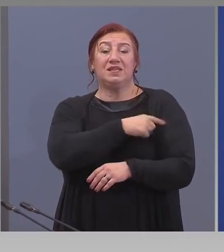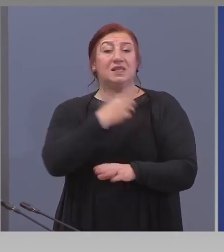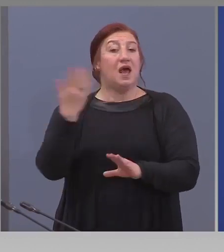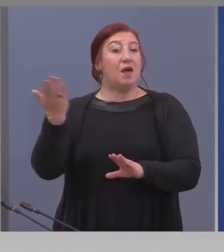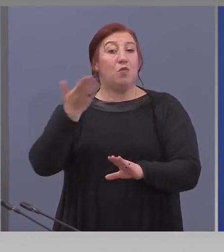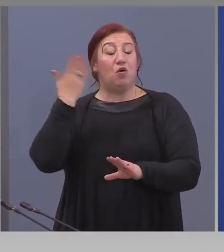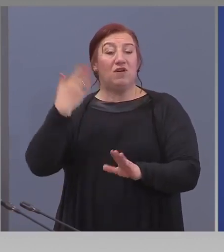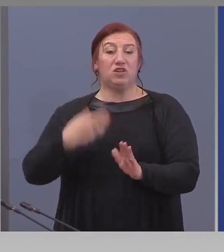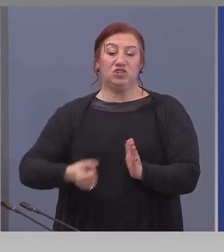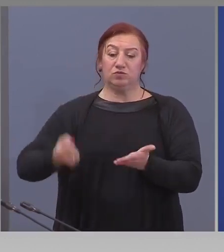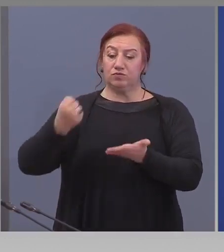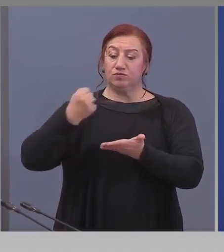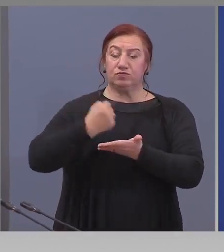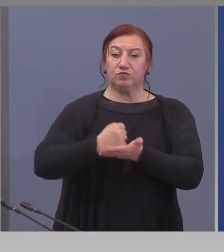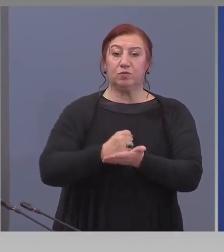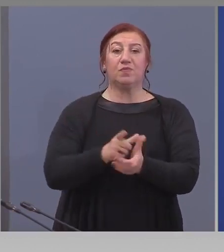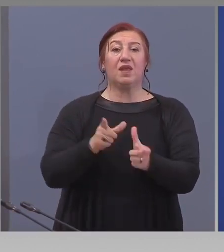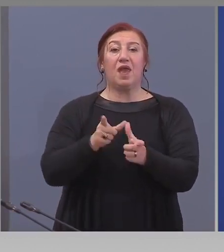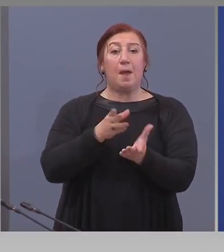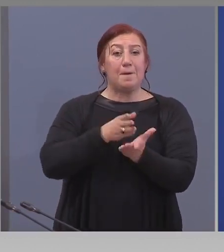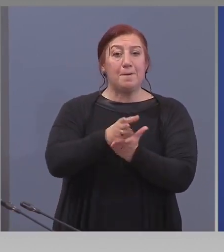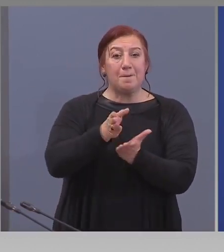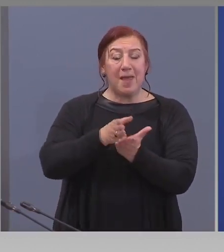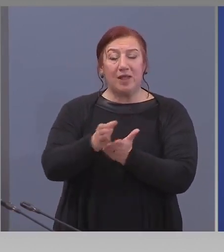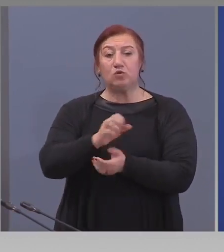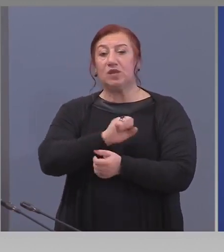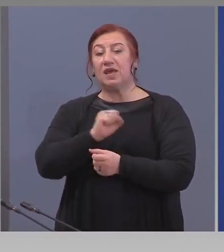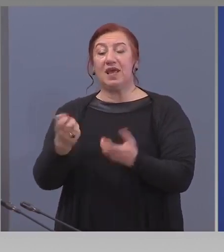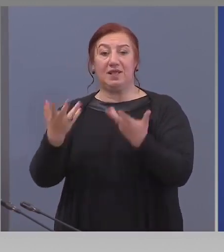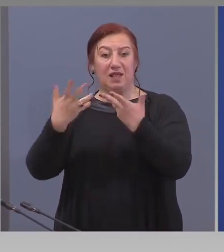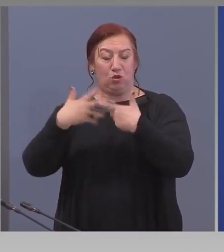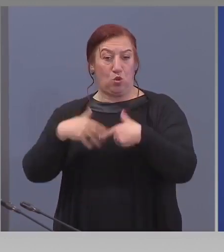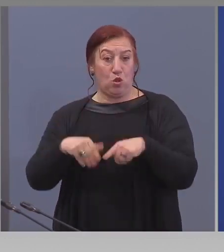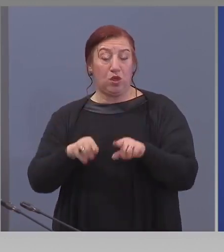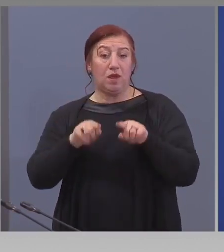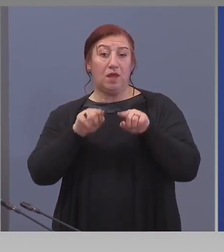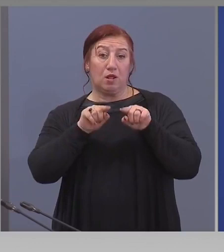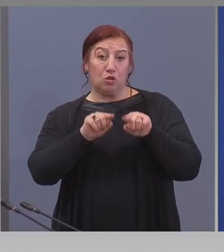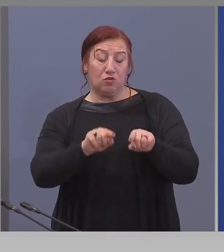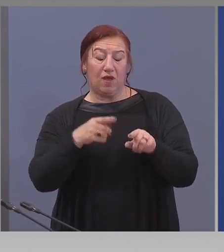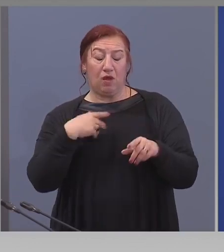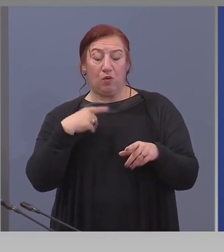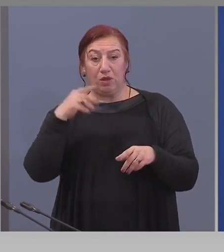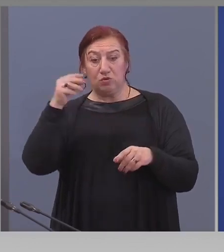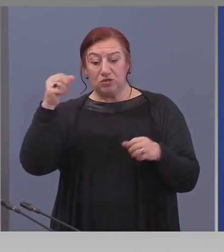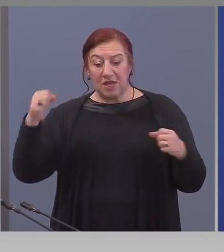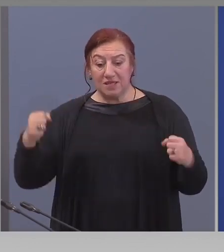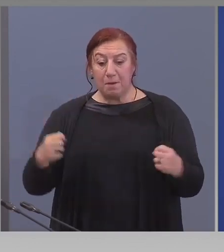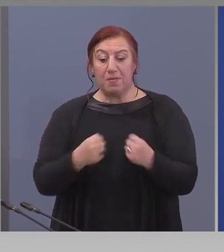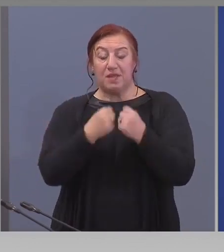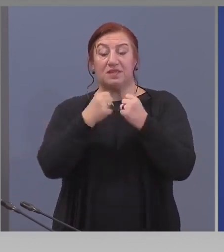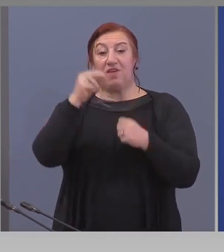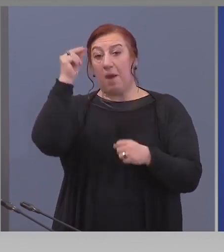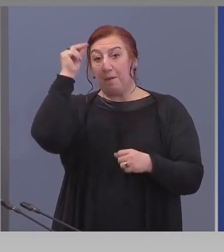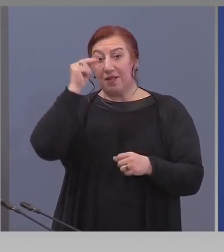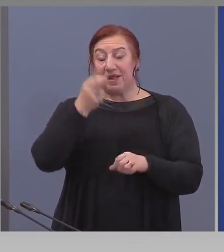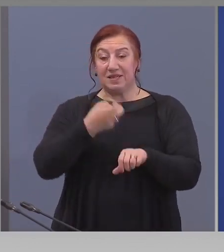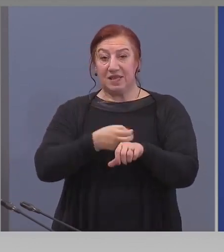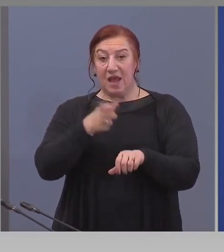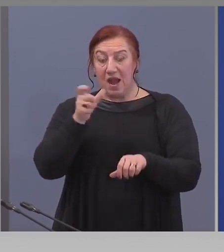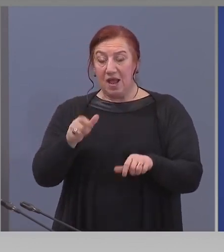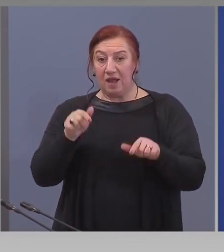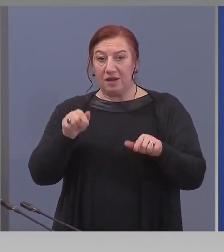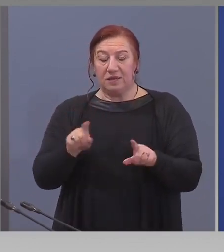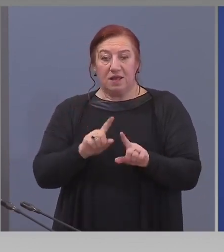и практиката, методи и технологии. Това, с което се сблъсква българския лекар днес, обаче е